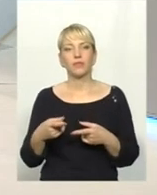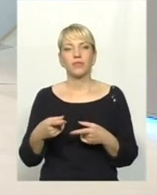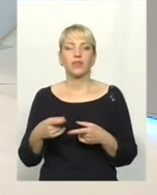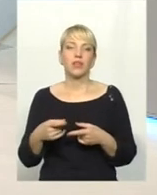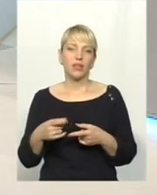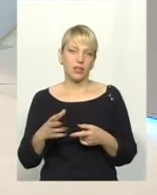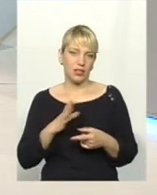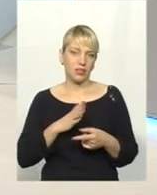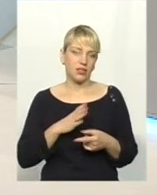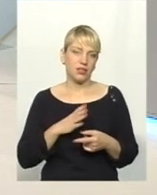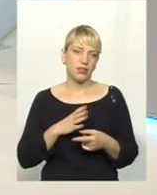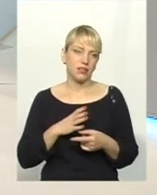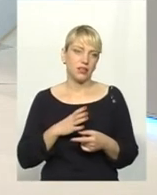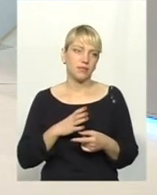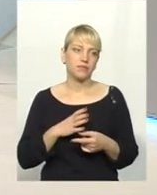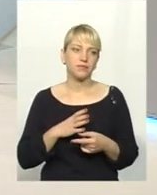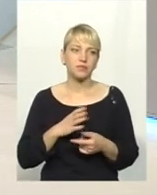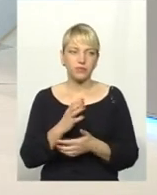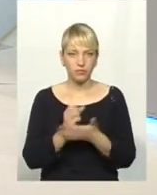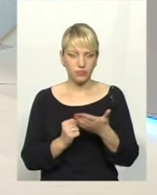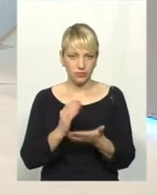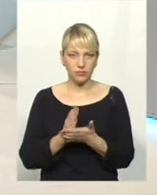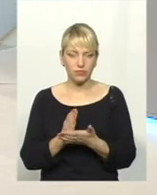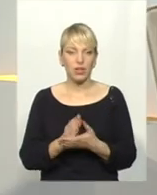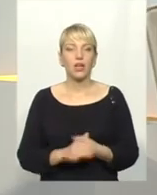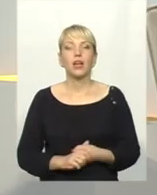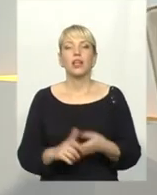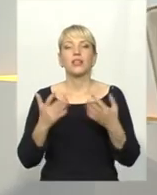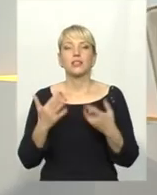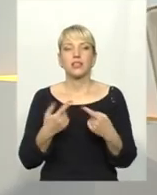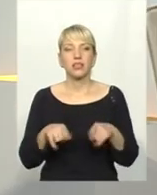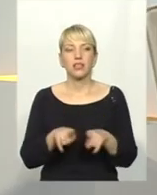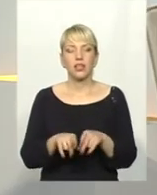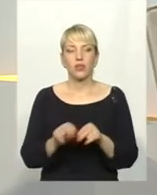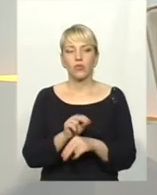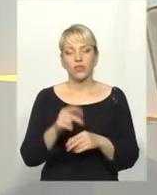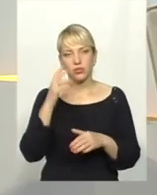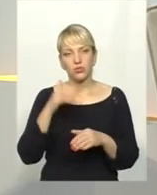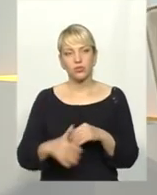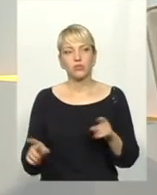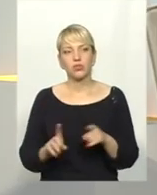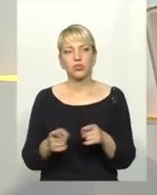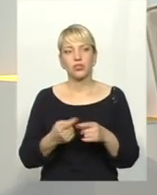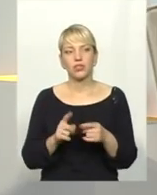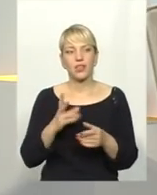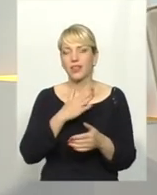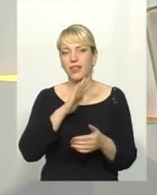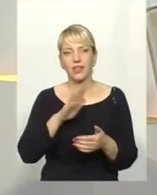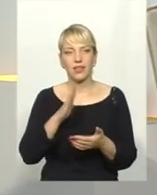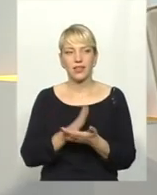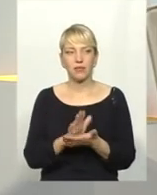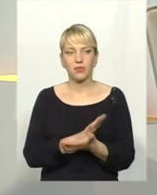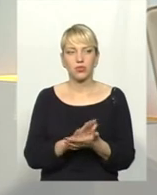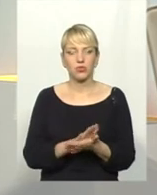і контролюємо. Наскільки таке лікування, зрозуміло, що воно не безкоштовне